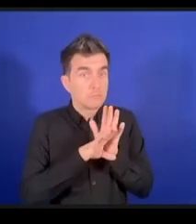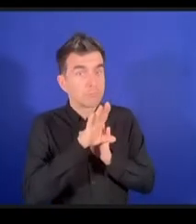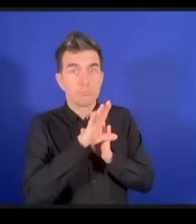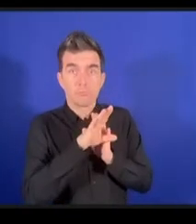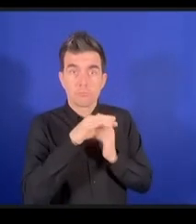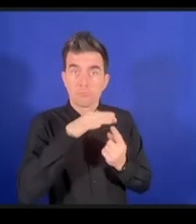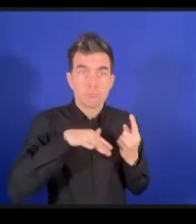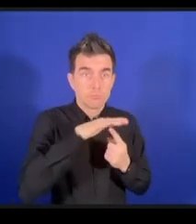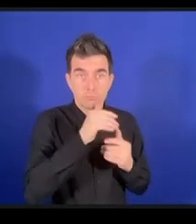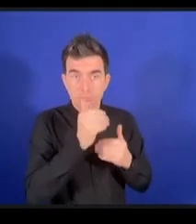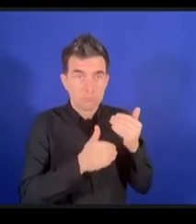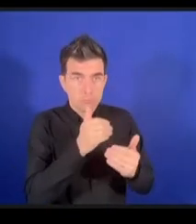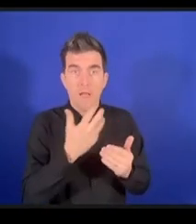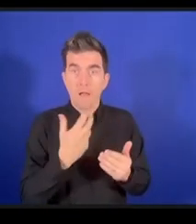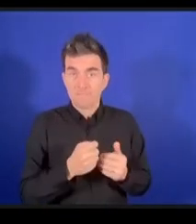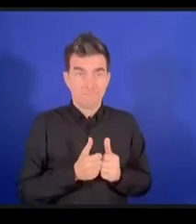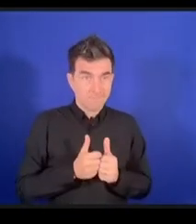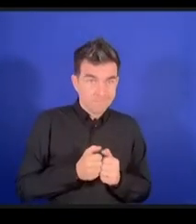sophistiqués entre vos mains,